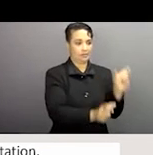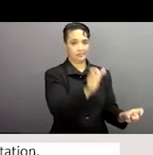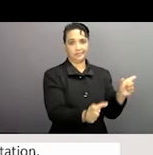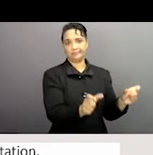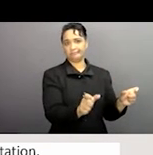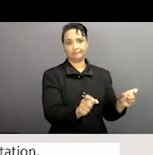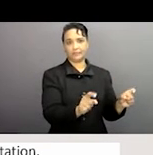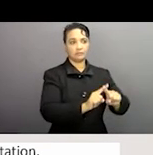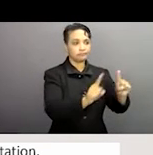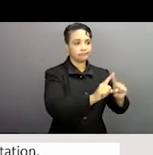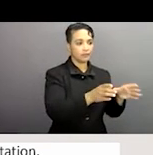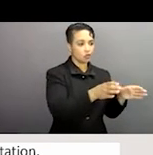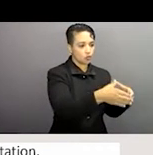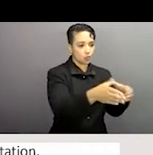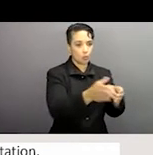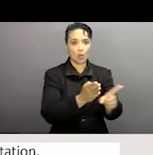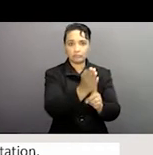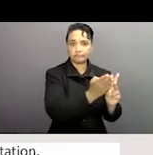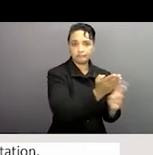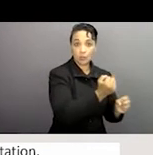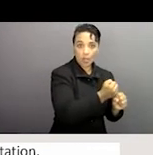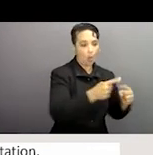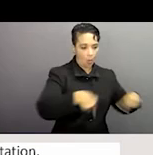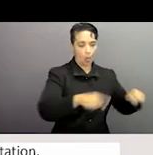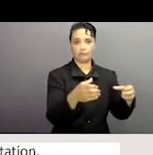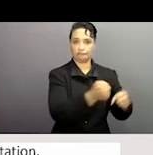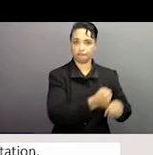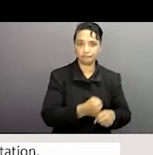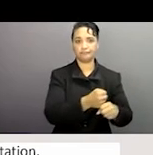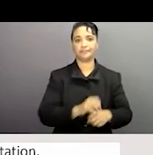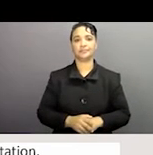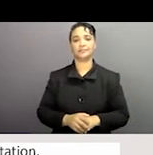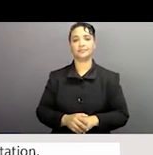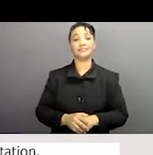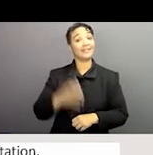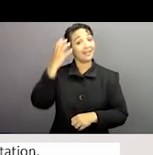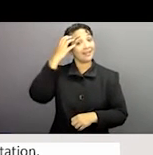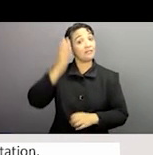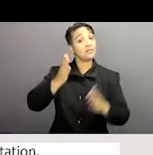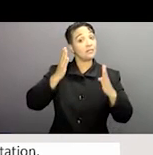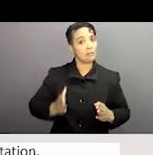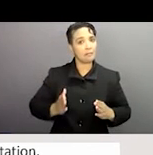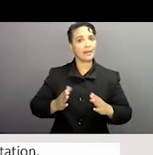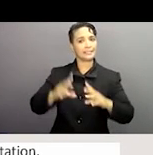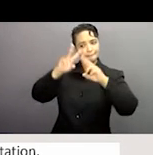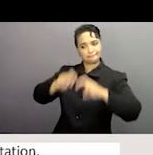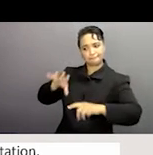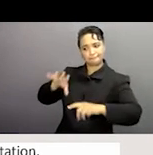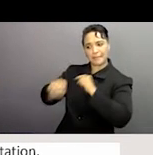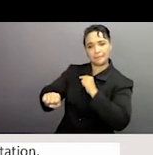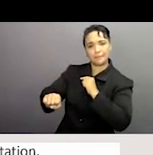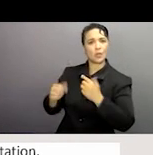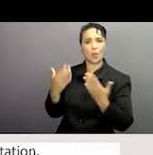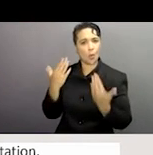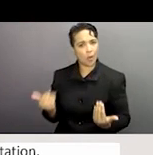protection à tous les travailleurs peu importe le secteur et en conclusion les états doivent aussi souligner les